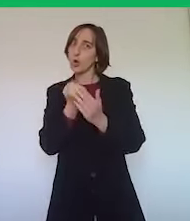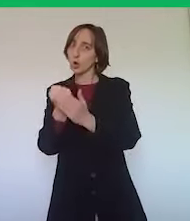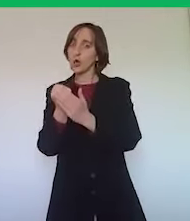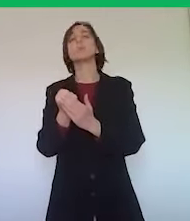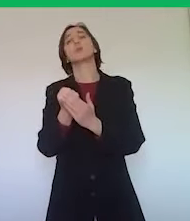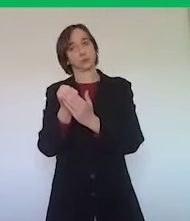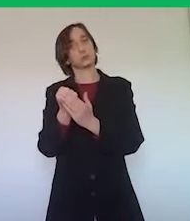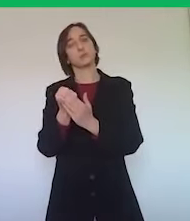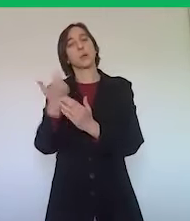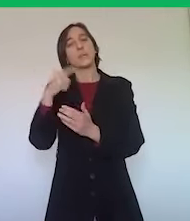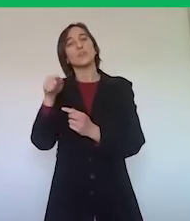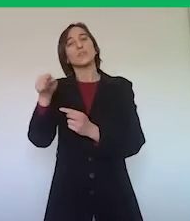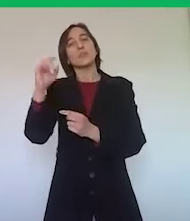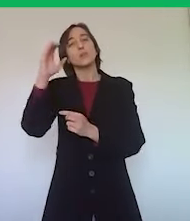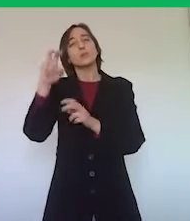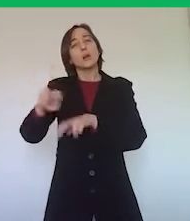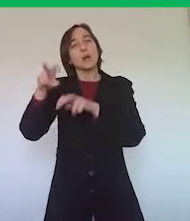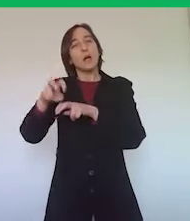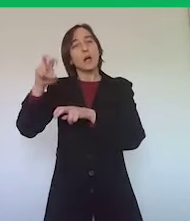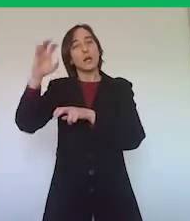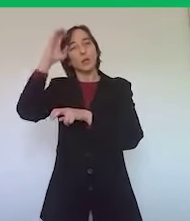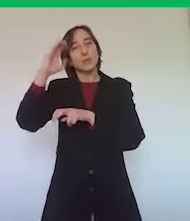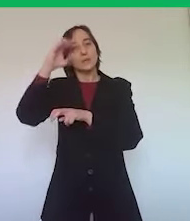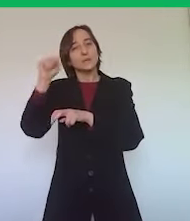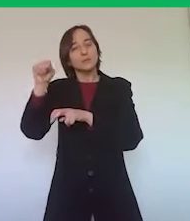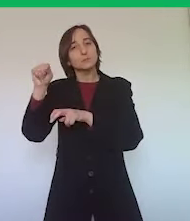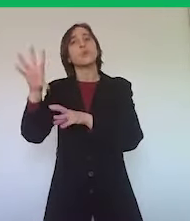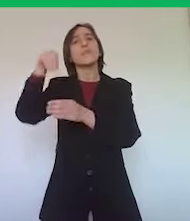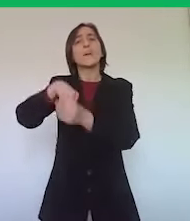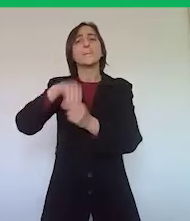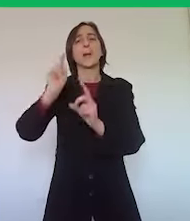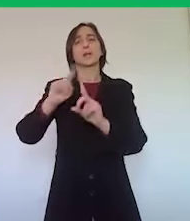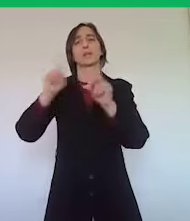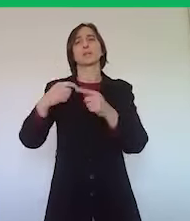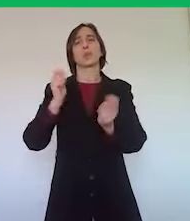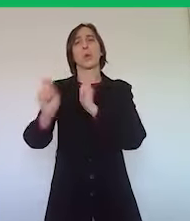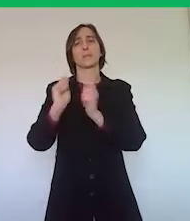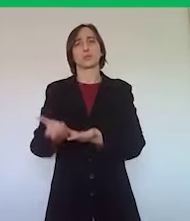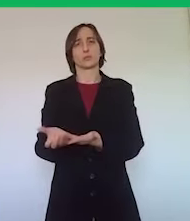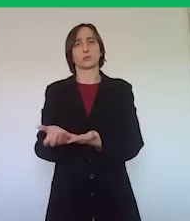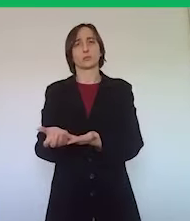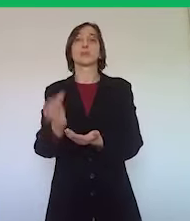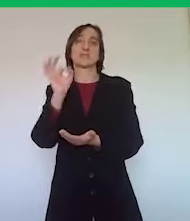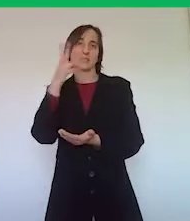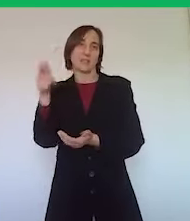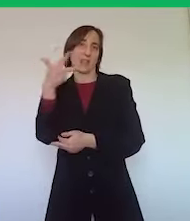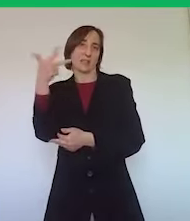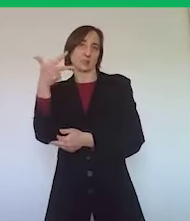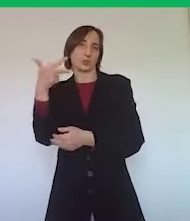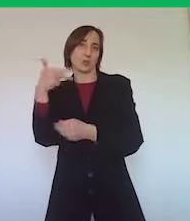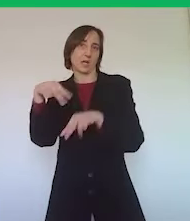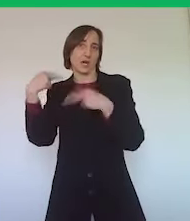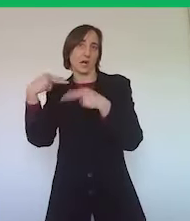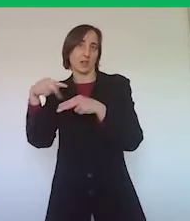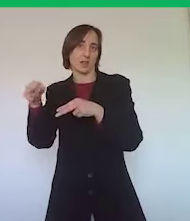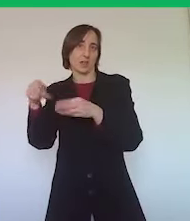titolo nelle attività di carattere commerciale, qualora svolgano attività di ristorazione, quindi anche loro